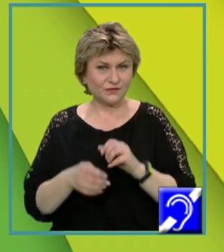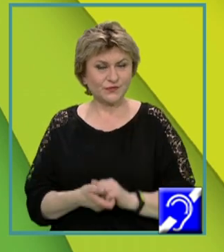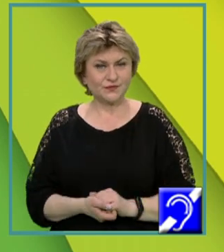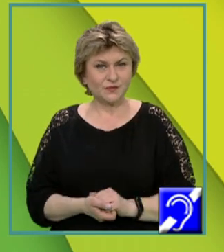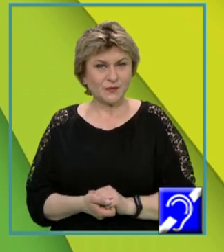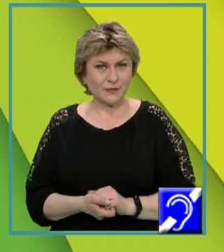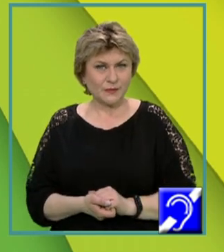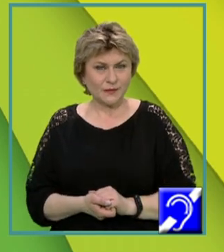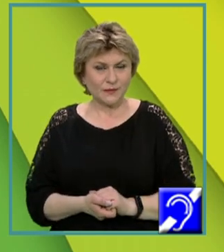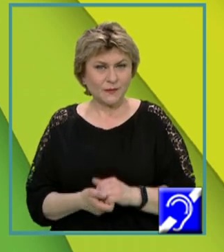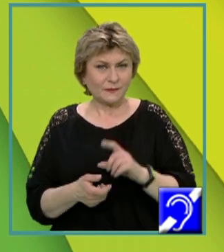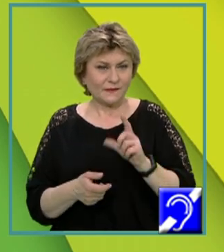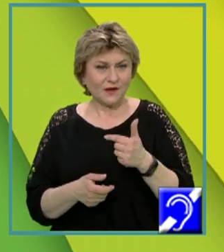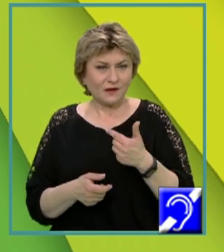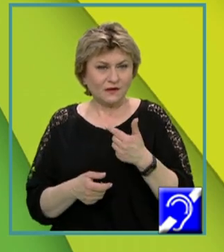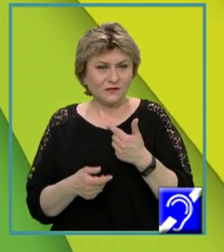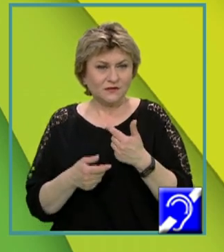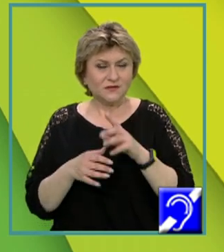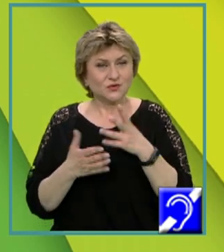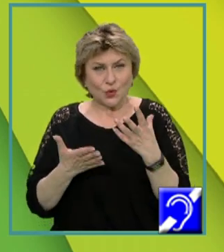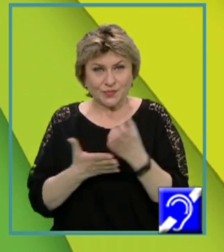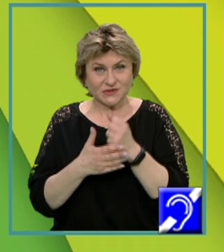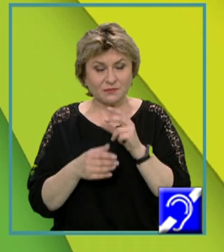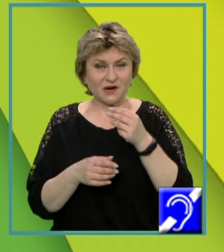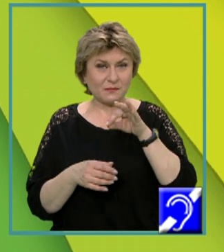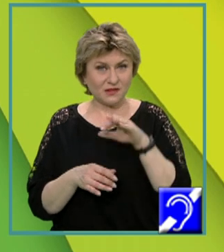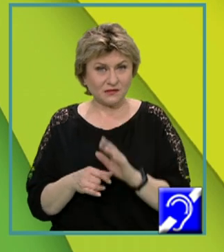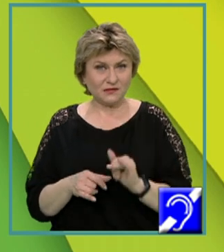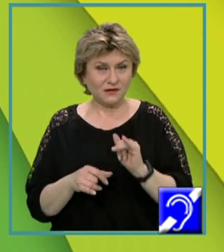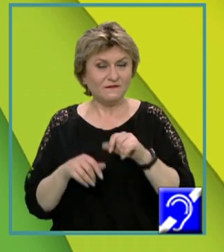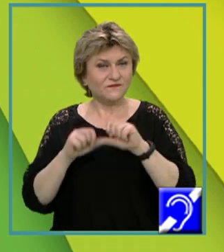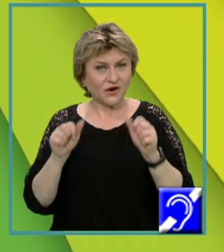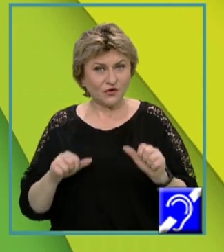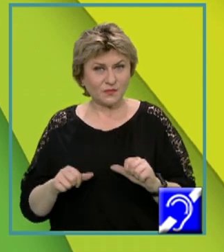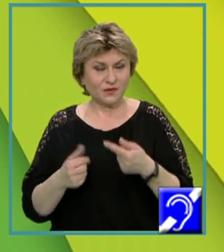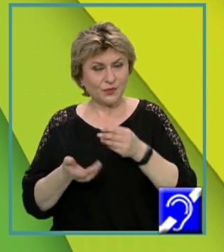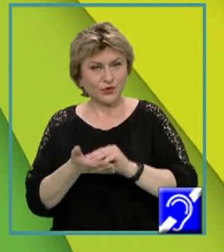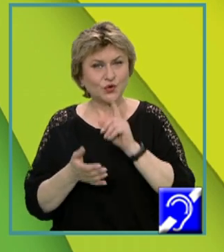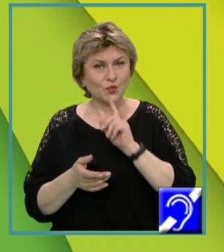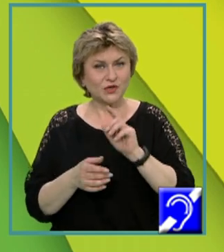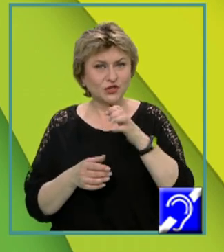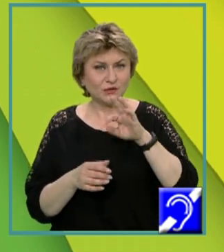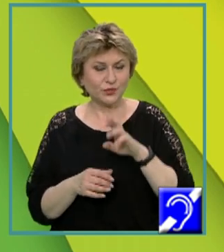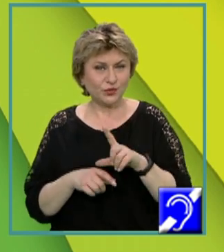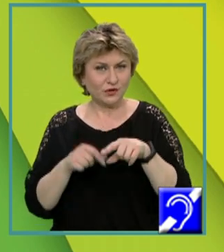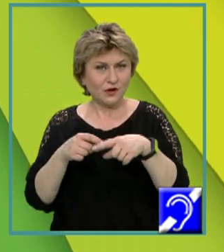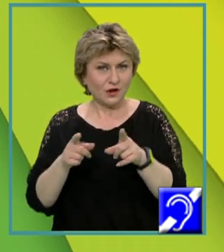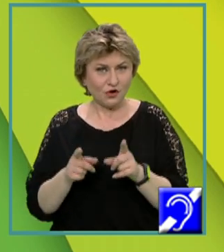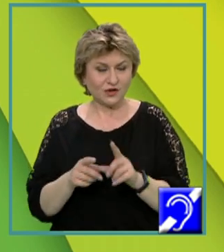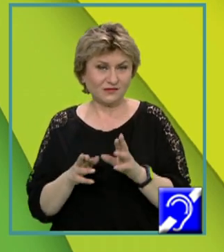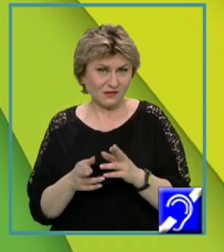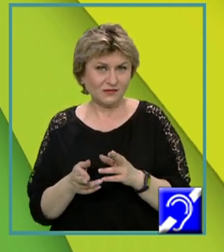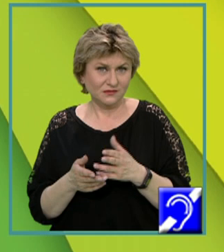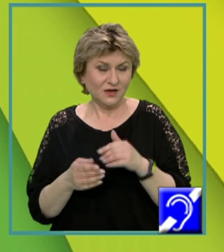Ca și în C, parametrii formali trebuie precizați prin numele și tipul lor, dar în